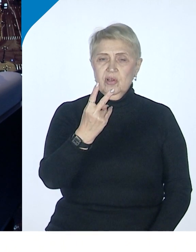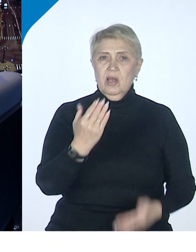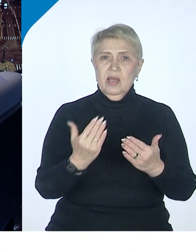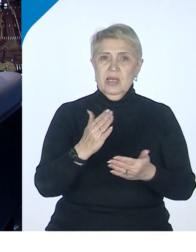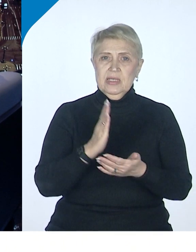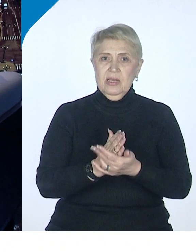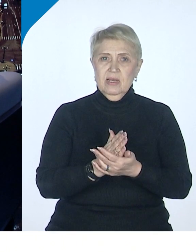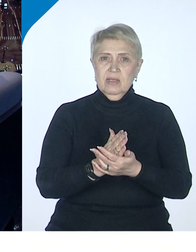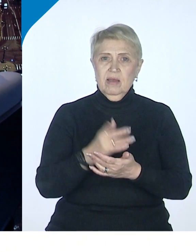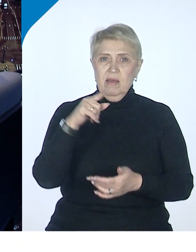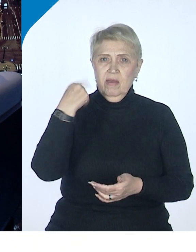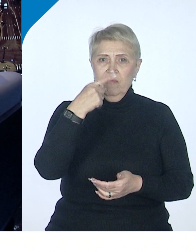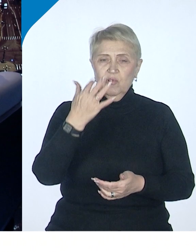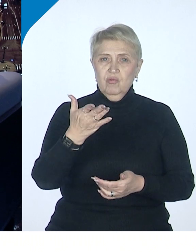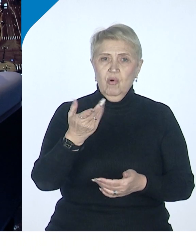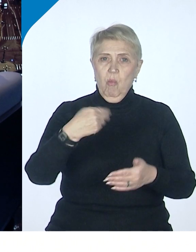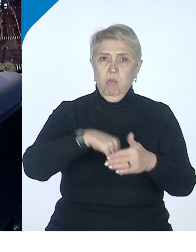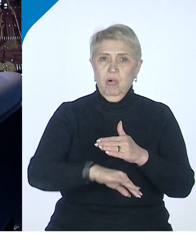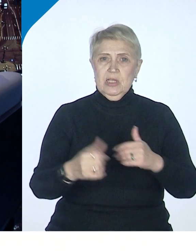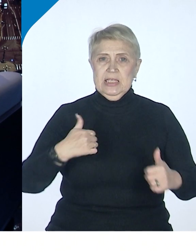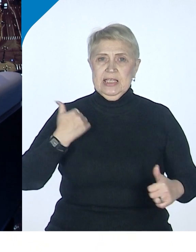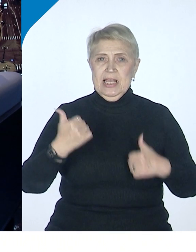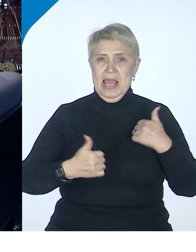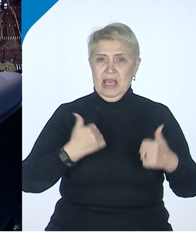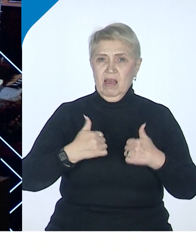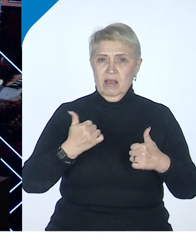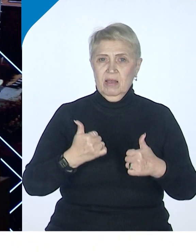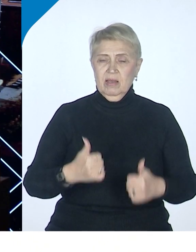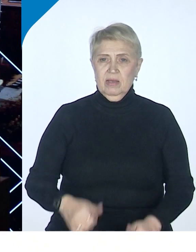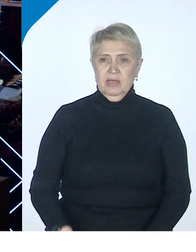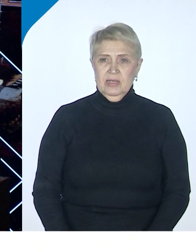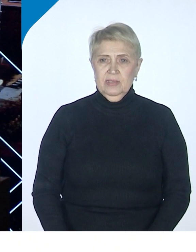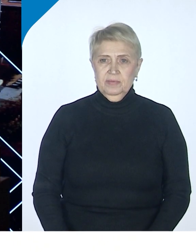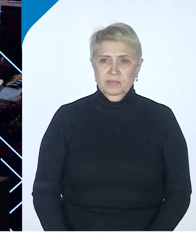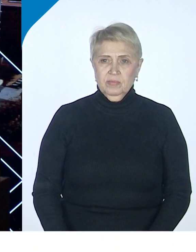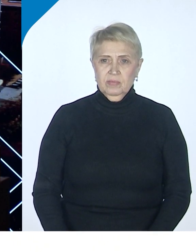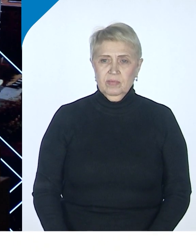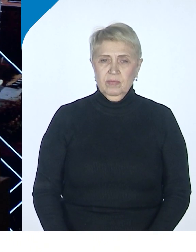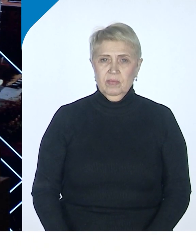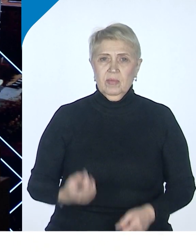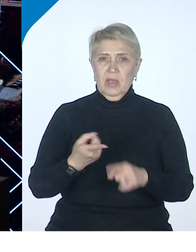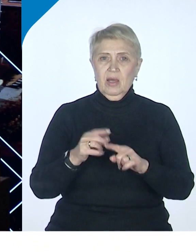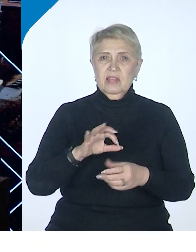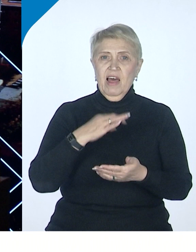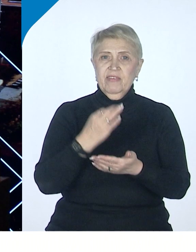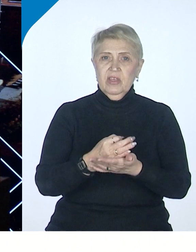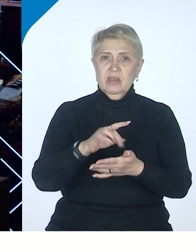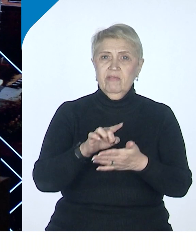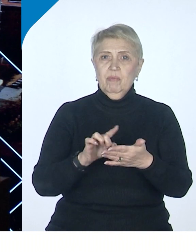иметь в виду подстратегии, ведь что такое стратегия? Это ответ на вопрос.